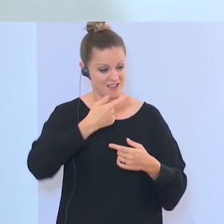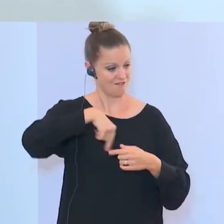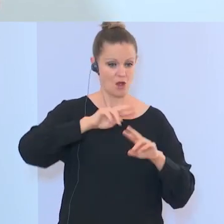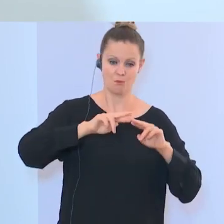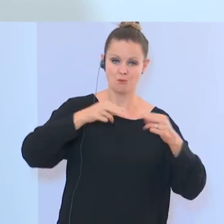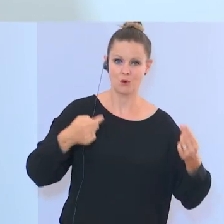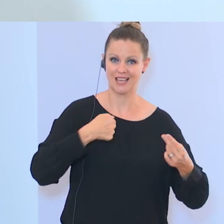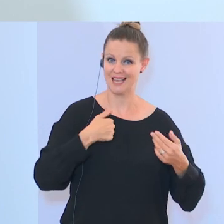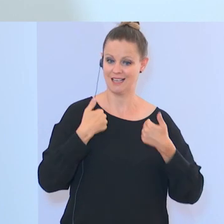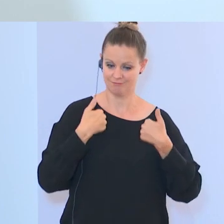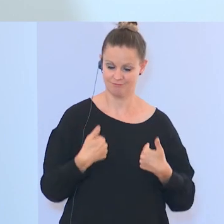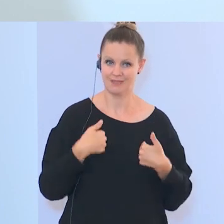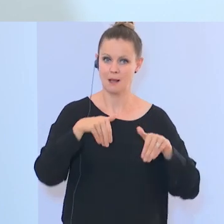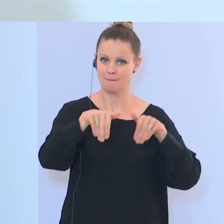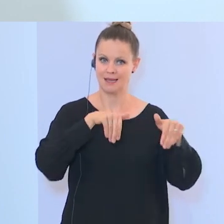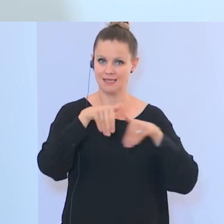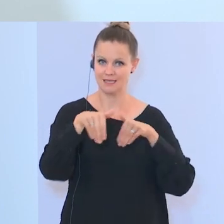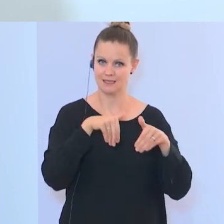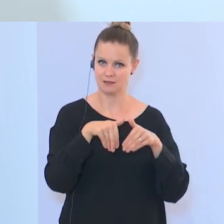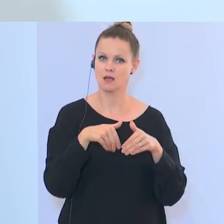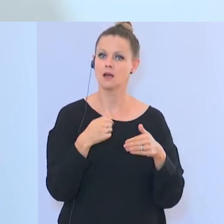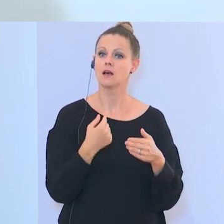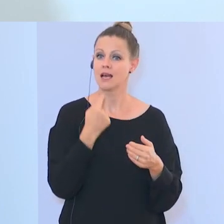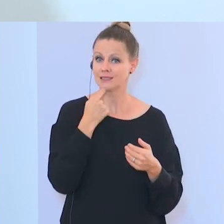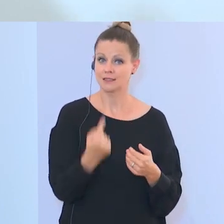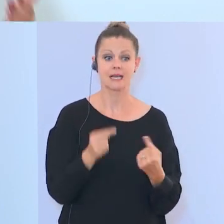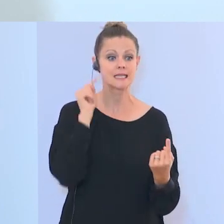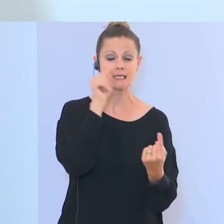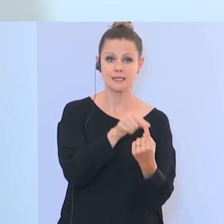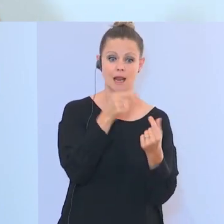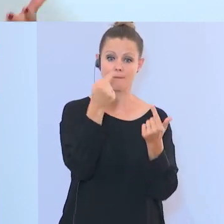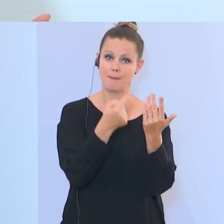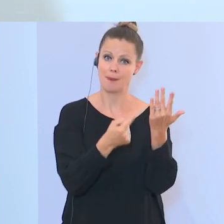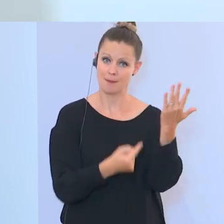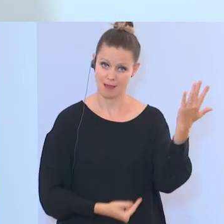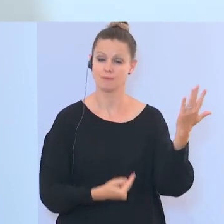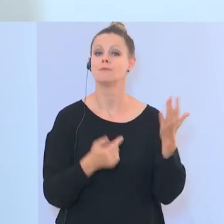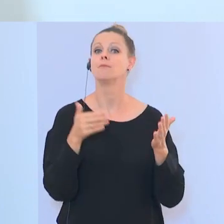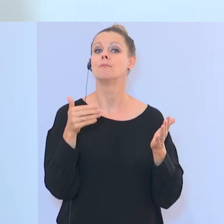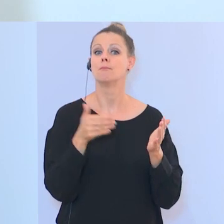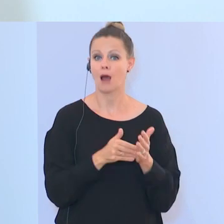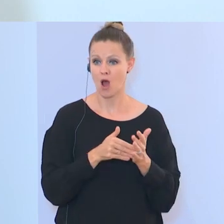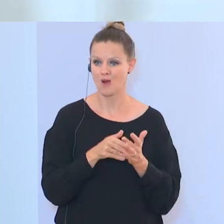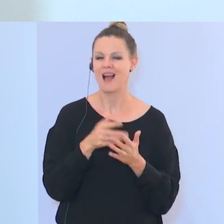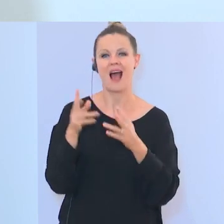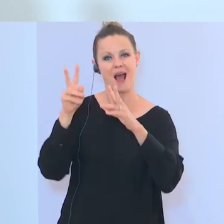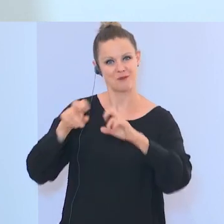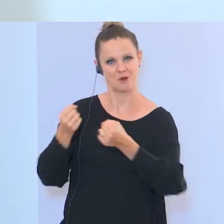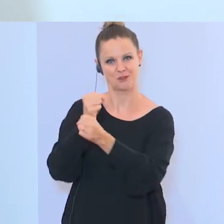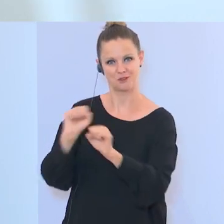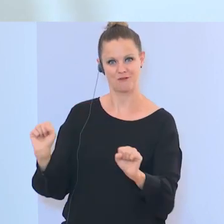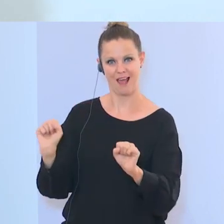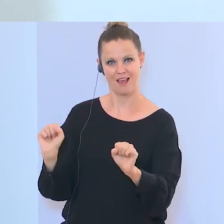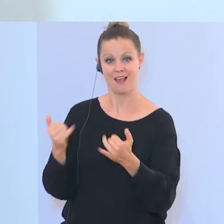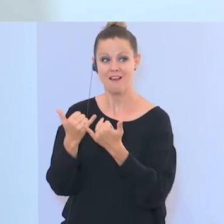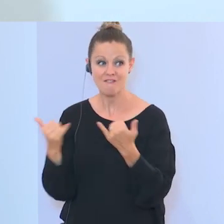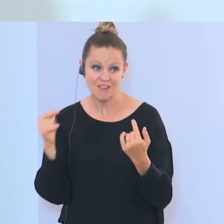als Ministerin definiere Ziele, die Wissenschaft und Forschung ist frei, die Umsetzung, wie diese Ziele genau erreicht werden, das wird Aufgabe